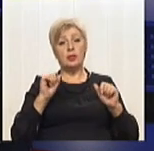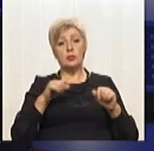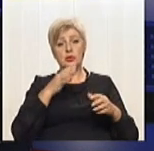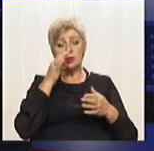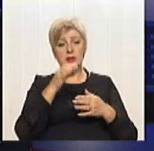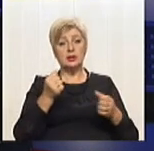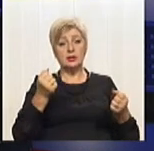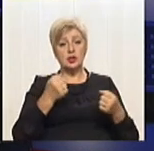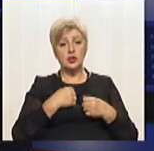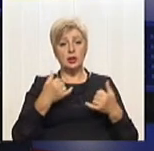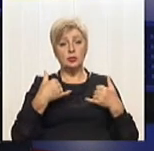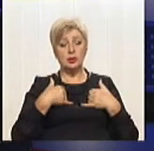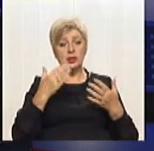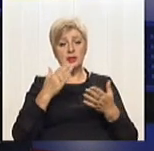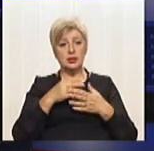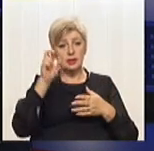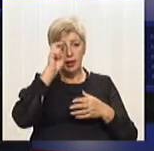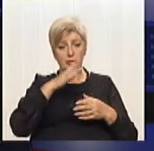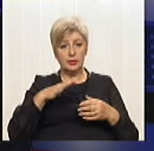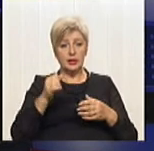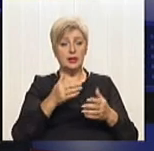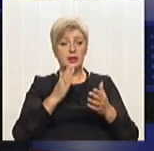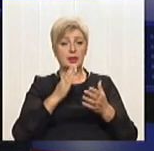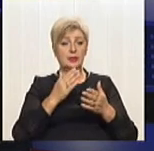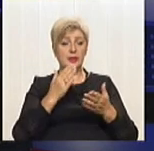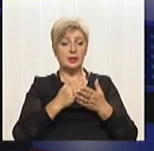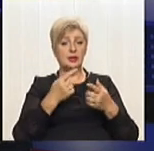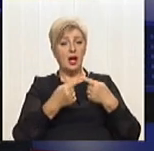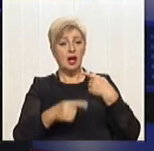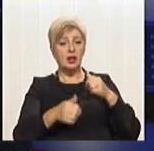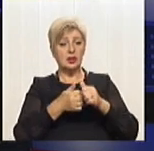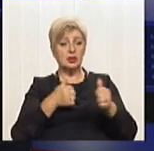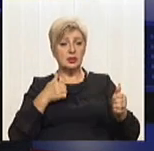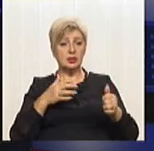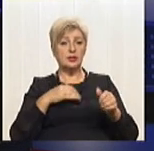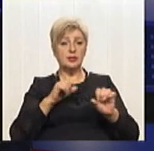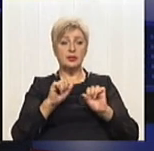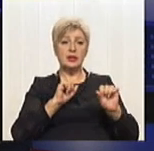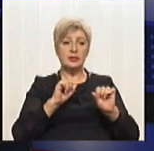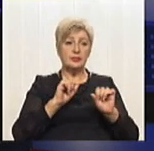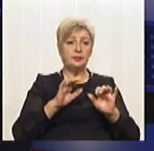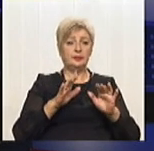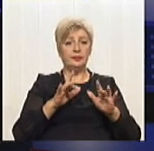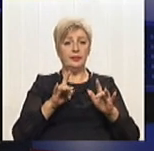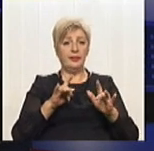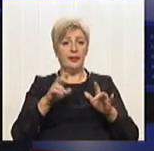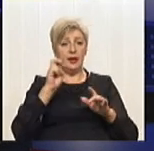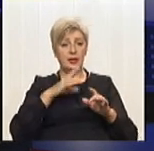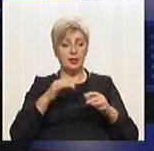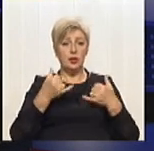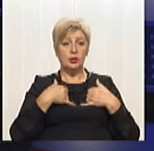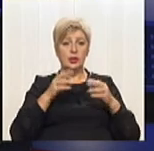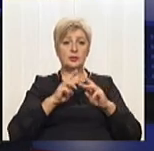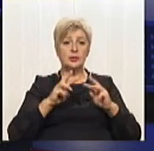На жаль, в нас є в країні трошки розрив в систематизації державного управління. У нас міністерство вже